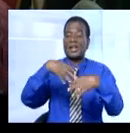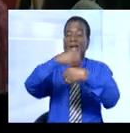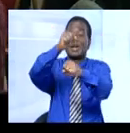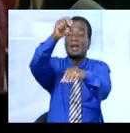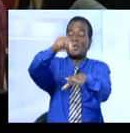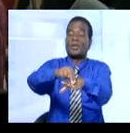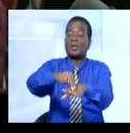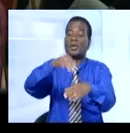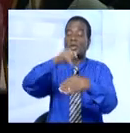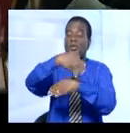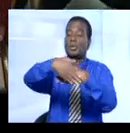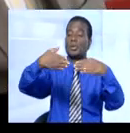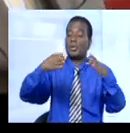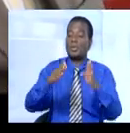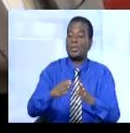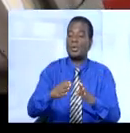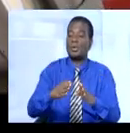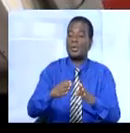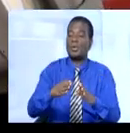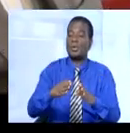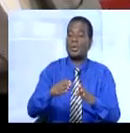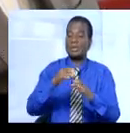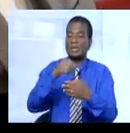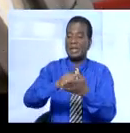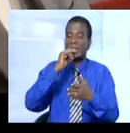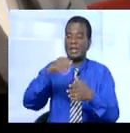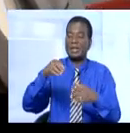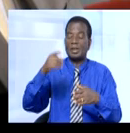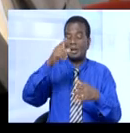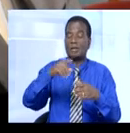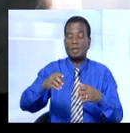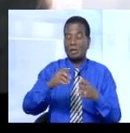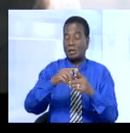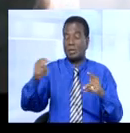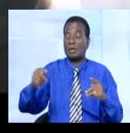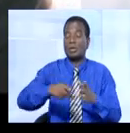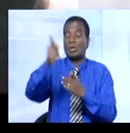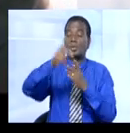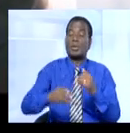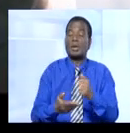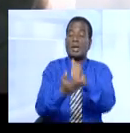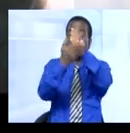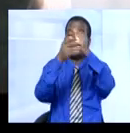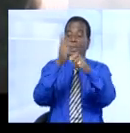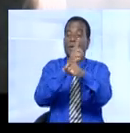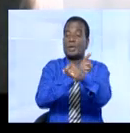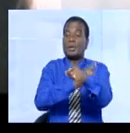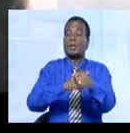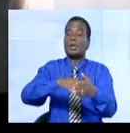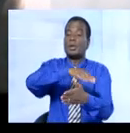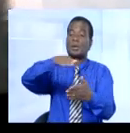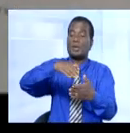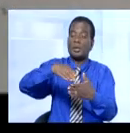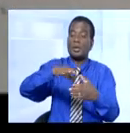place de l'Observatoire de l'efficacité du SIRES s'inscrit dans le cadre du PACER, programme d'appui et le développement des centres d